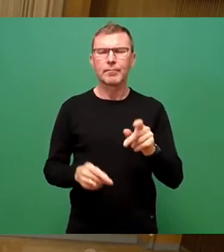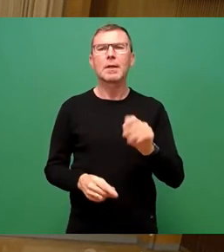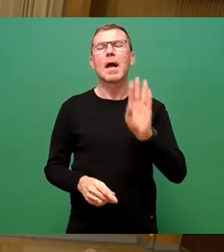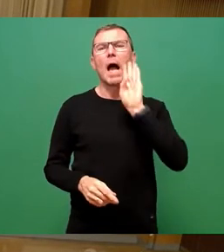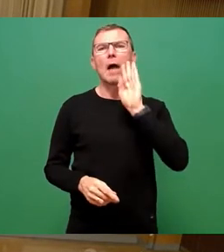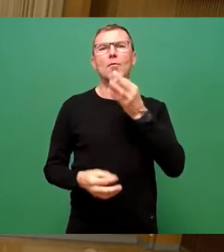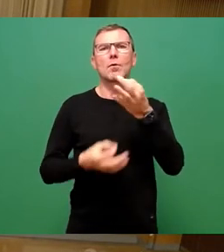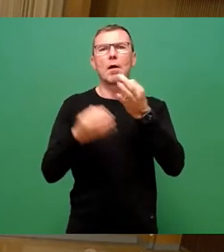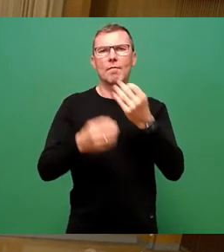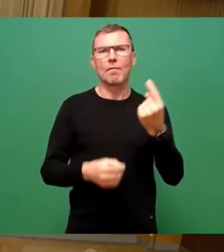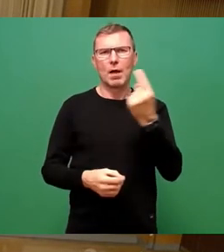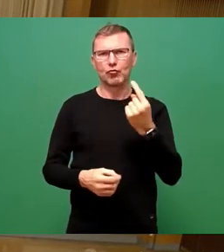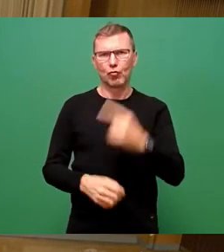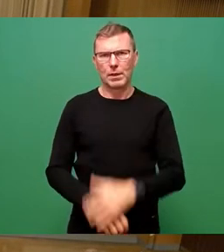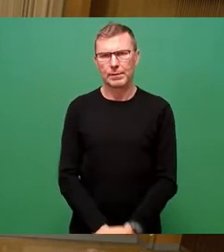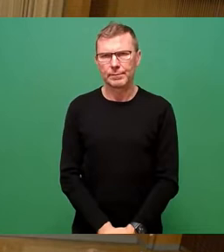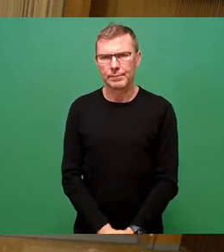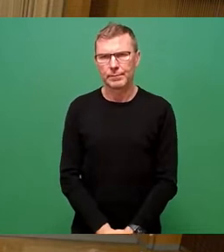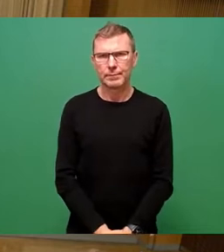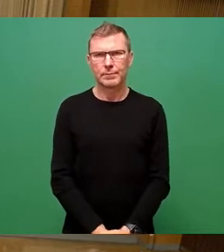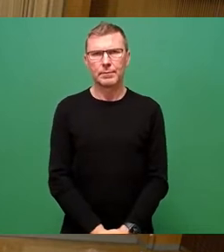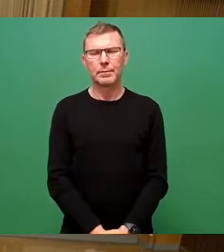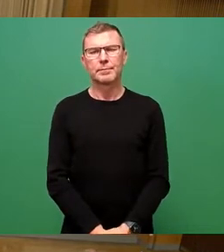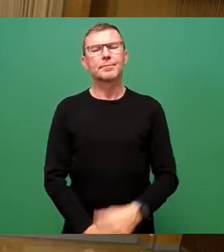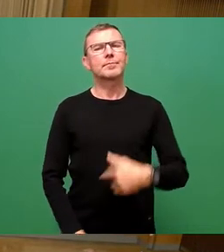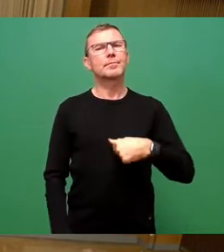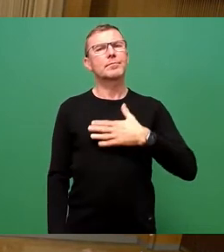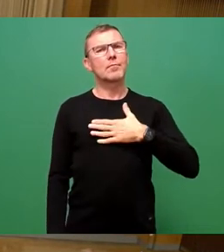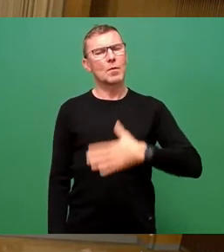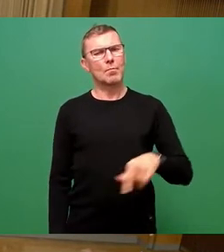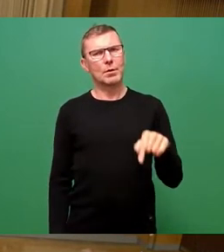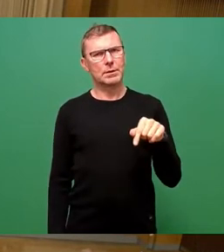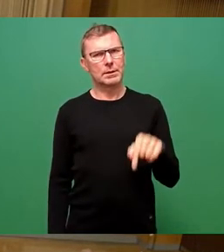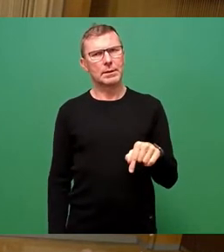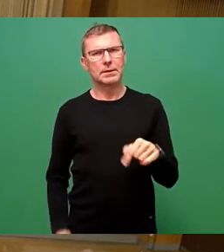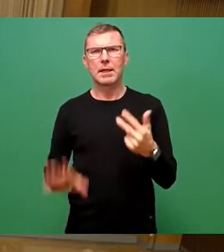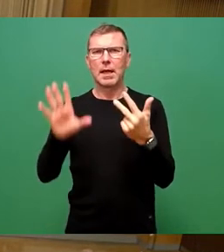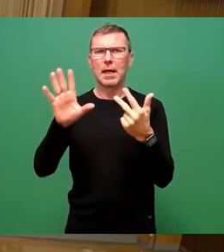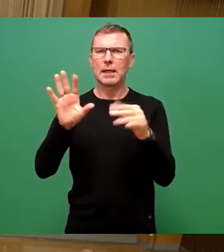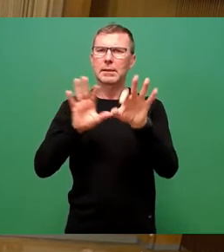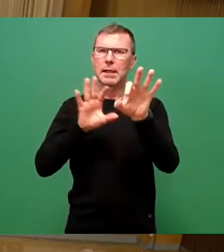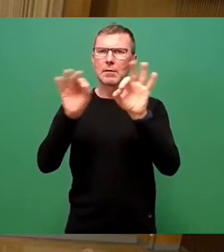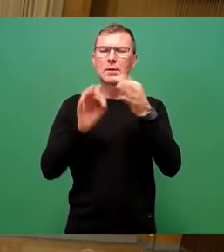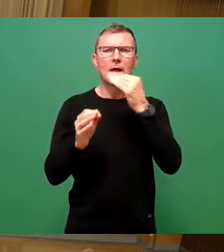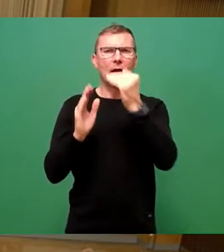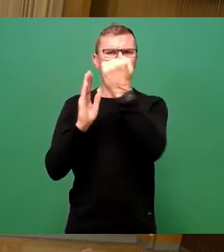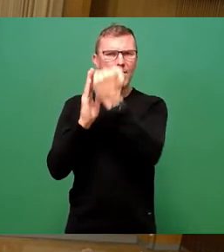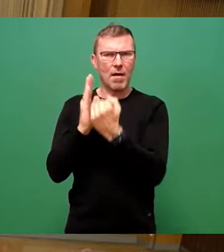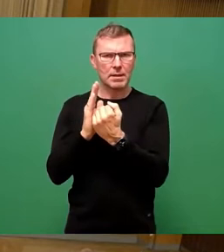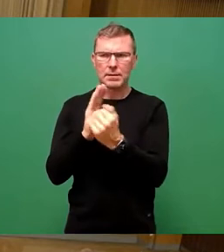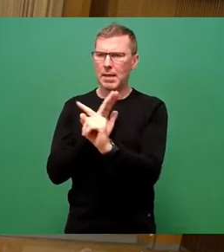-Fragestunde. Ich würde die acht ausgewählten Fragenden jeweils